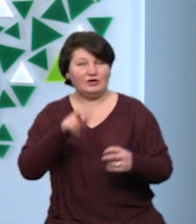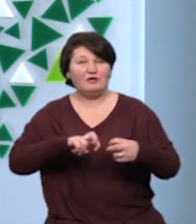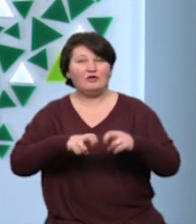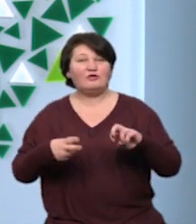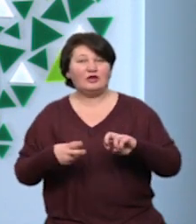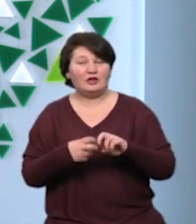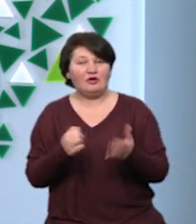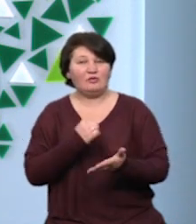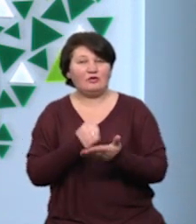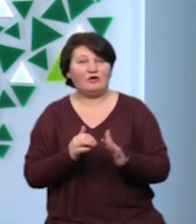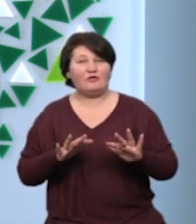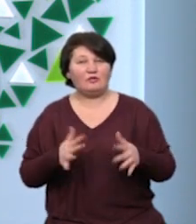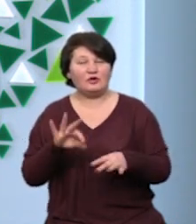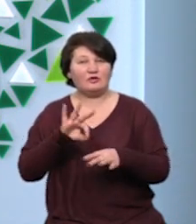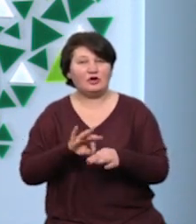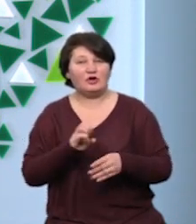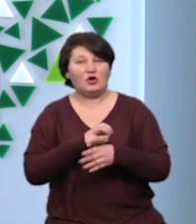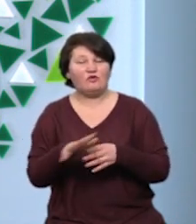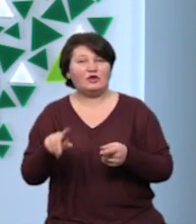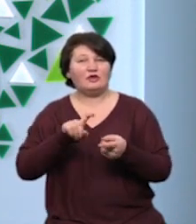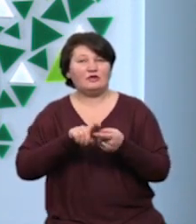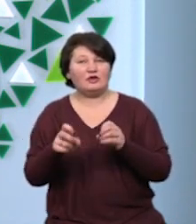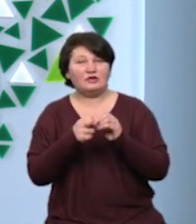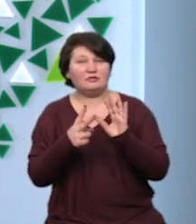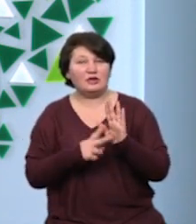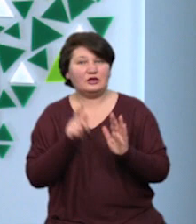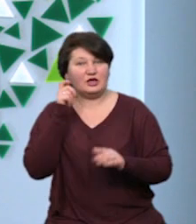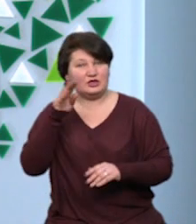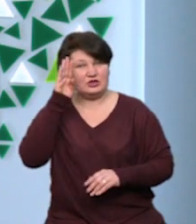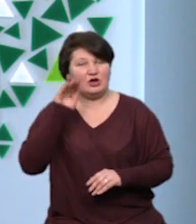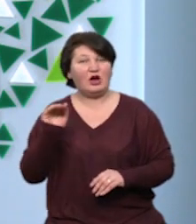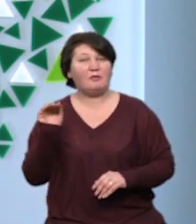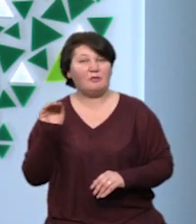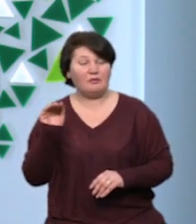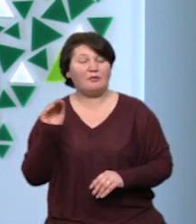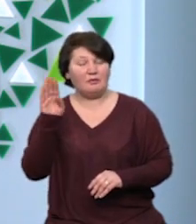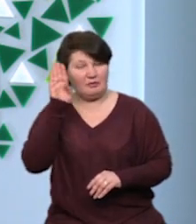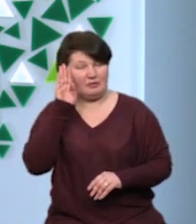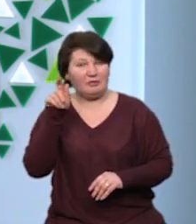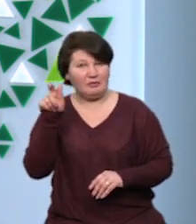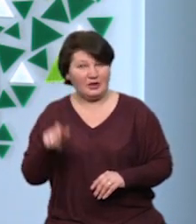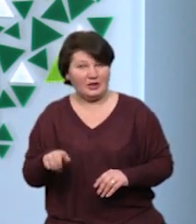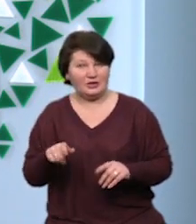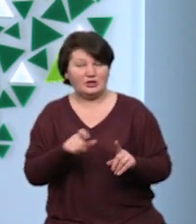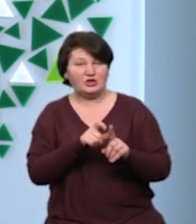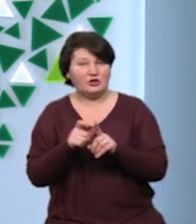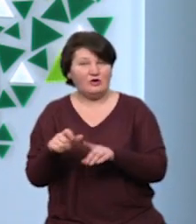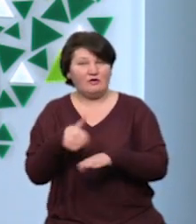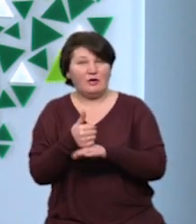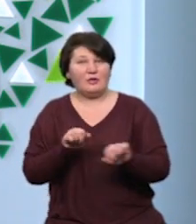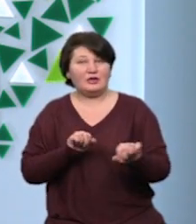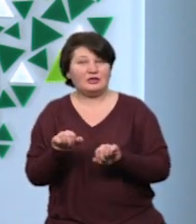-Франківську підтвердили випадки захворювання на COVID-19 у 17-річного підлітки. Підлітка, за словами міського голови Руслана Марцінкова,